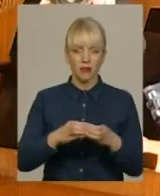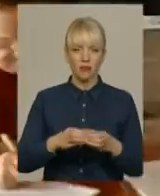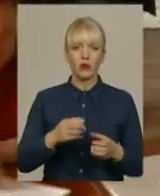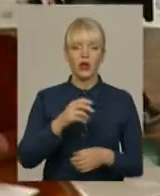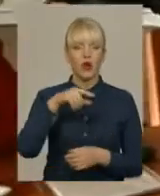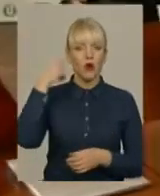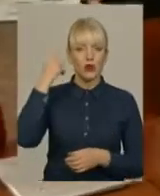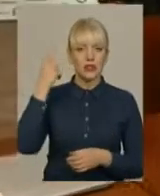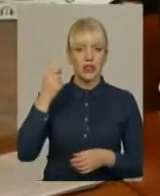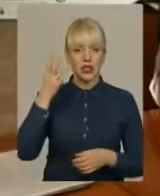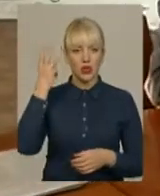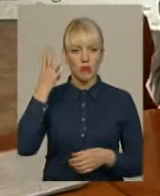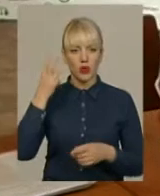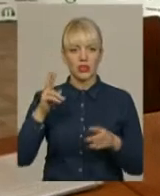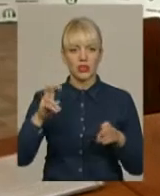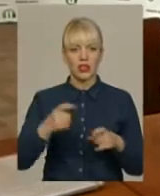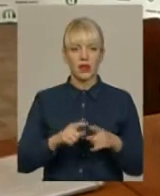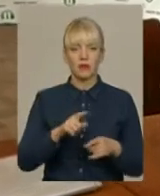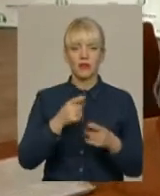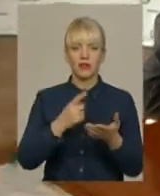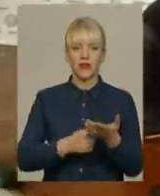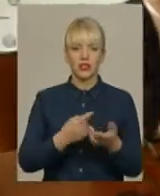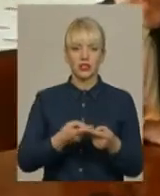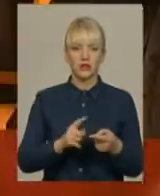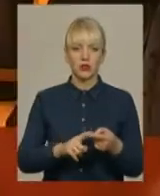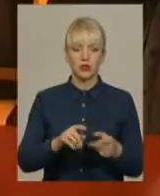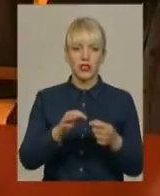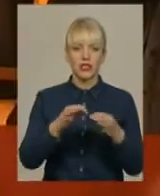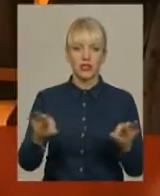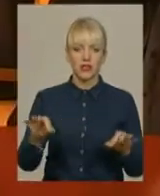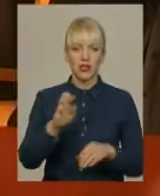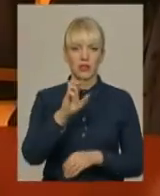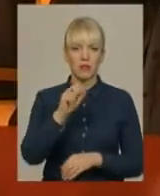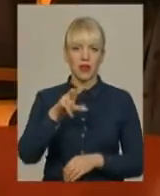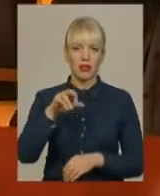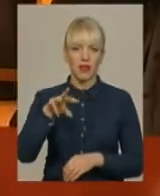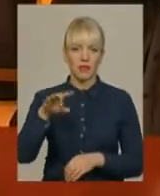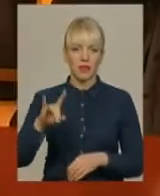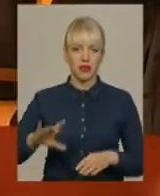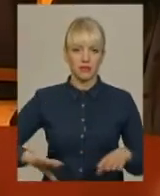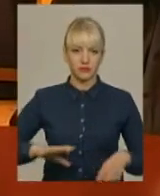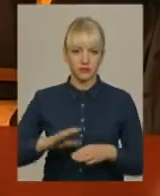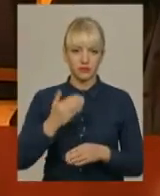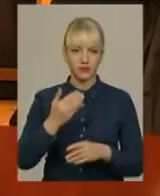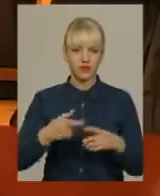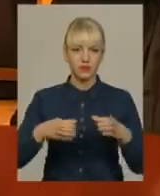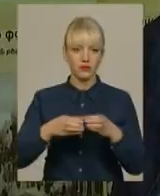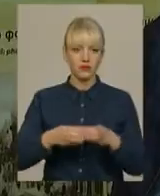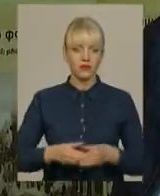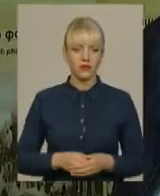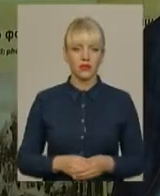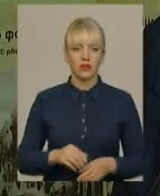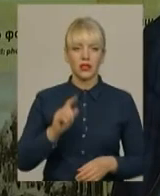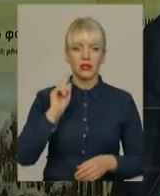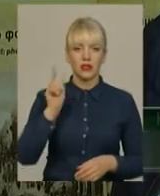Підтвердження тому – звільнення художнього керівника колективу Миколи Балеми, переконує голова Ради козацьких старішин області Кузьма Матвіюк.